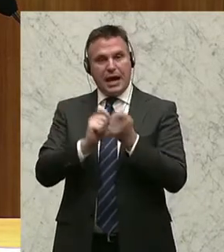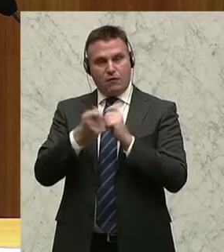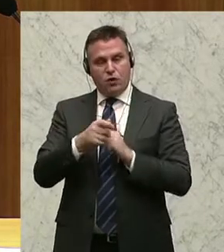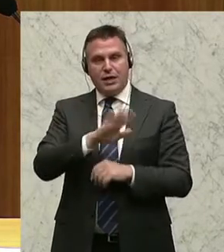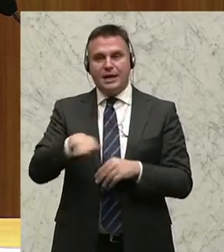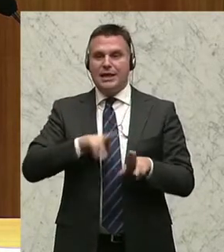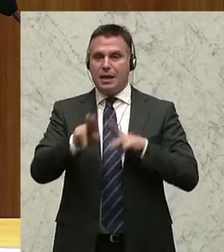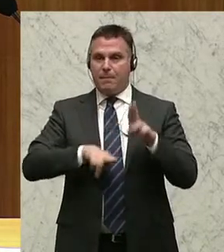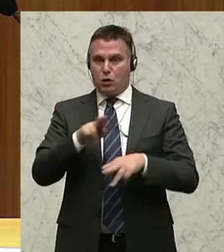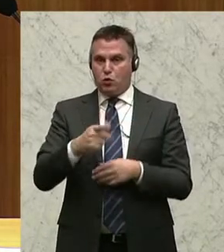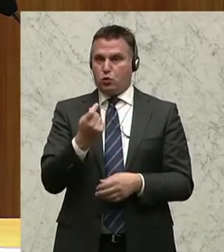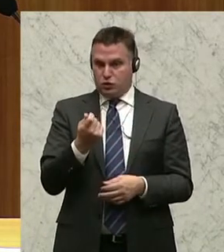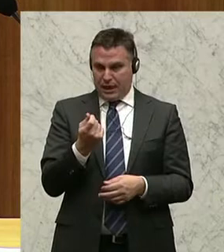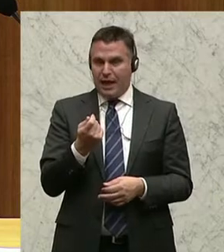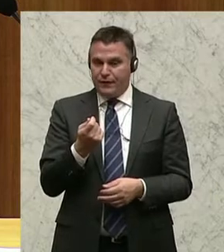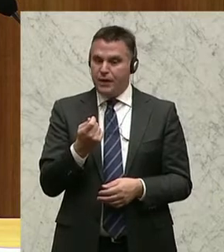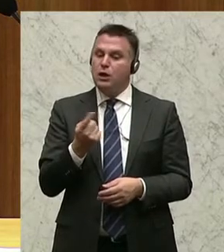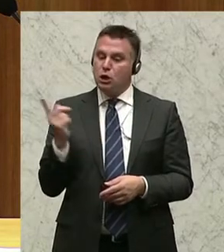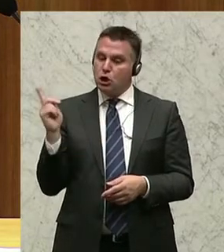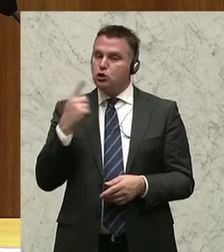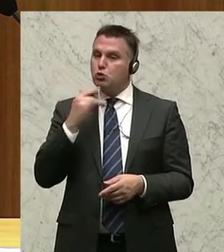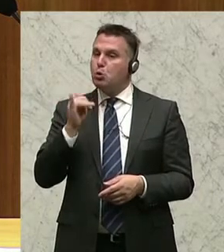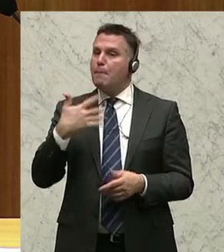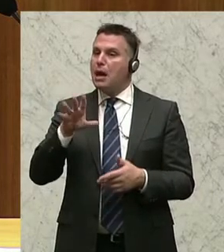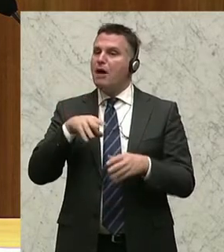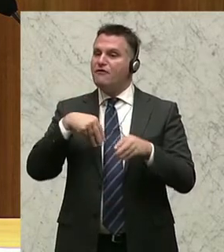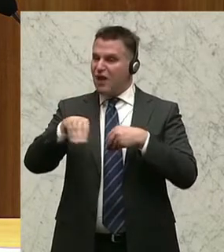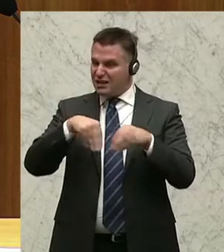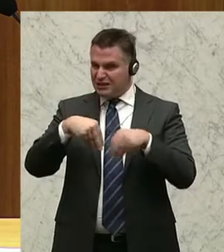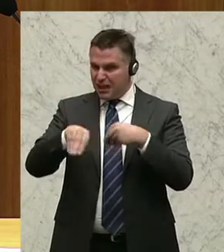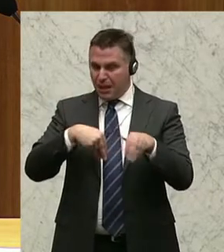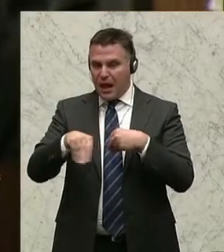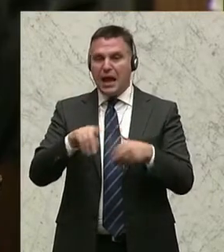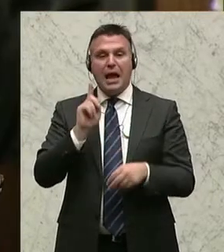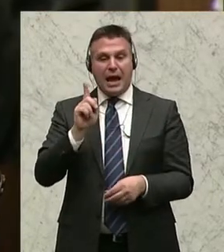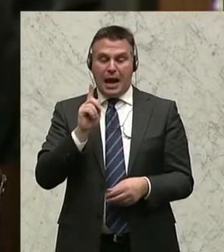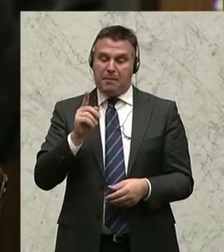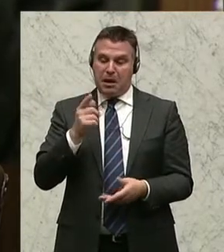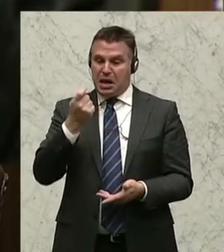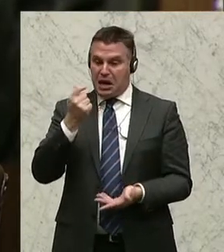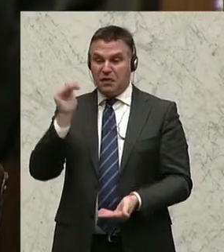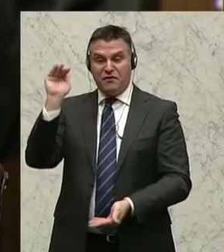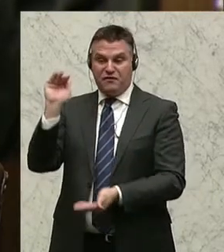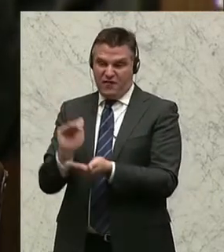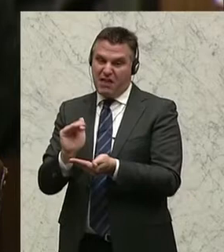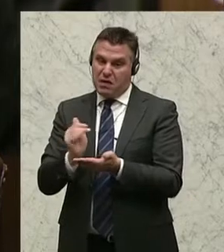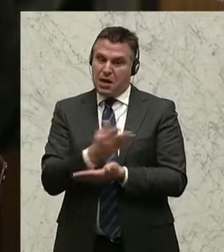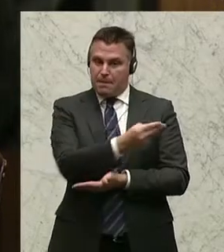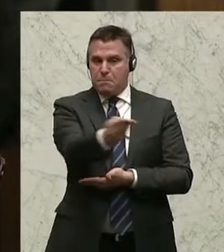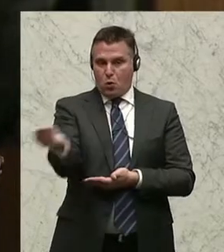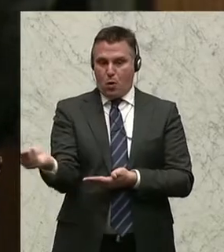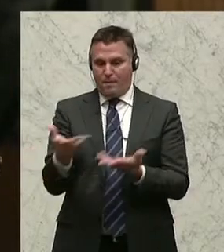Kinderbetreuungsgeldes bietet zwar mehr Flexibilität, in Summe wird dagegen weniger Geld an die Familien